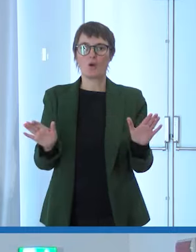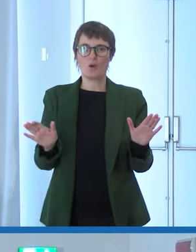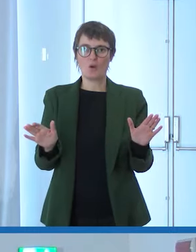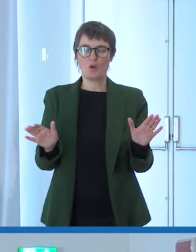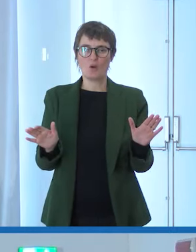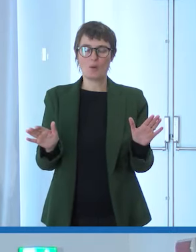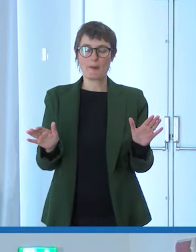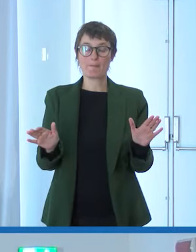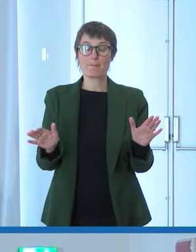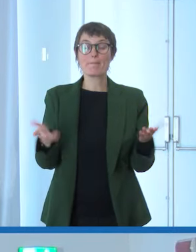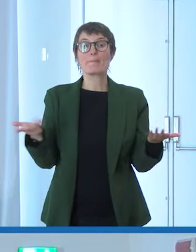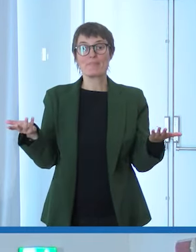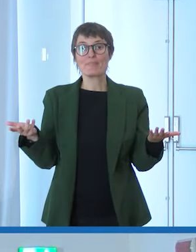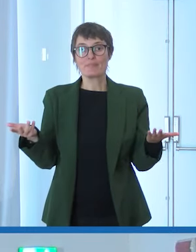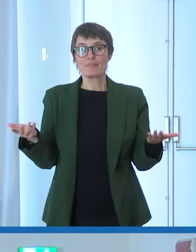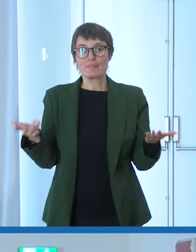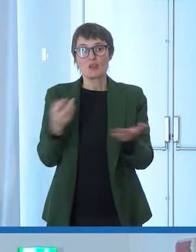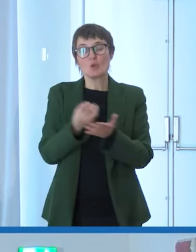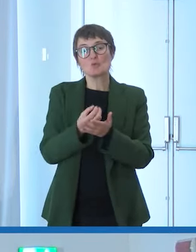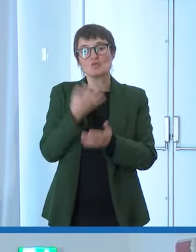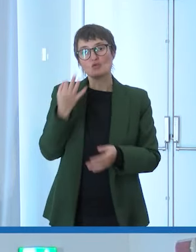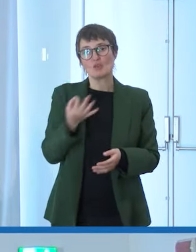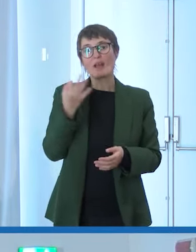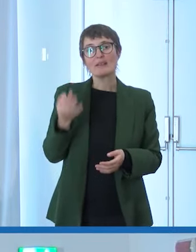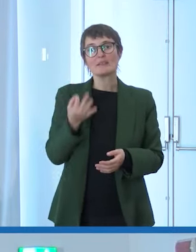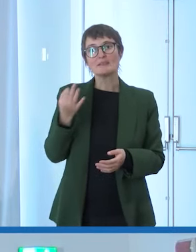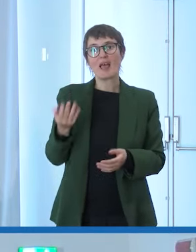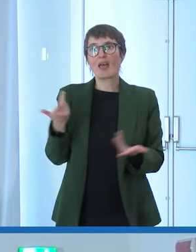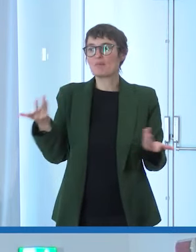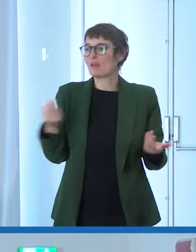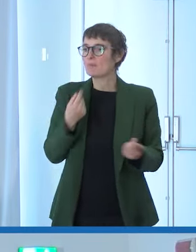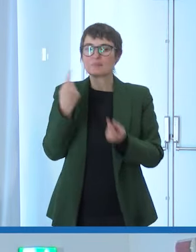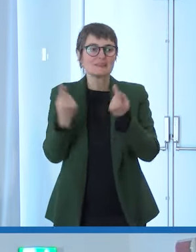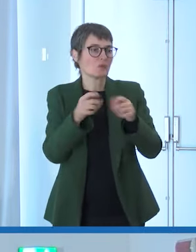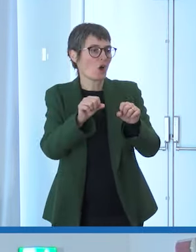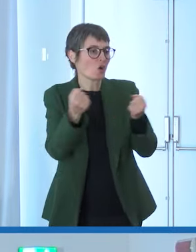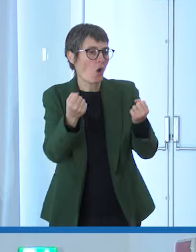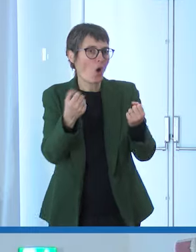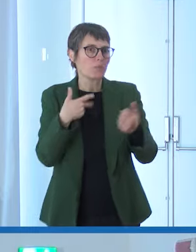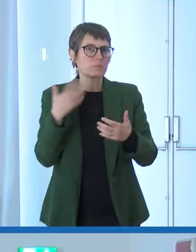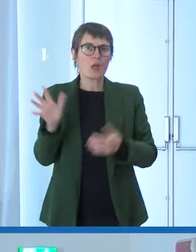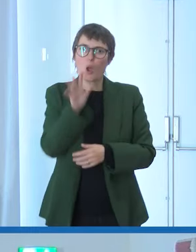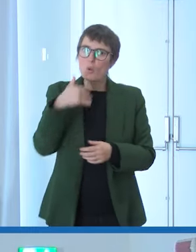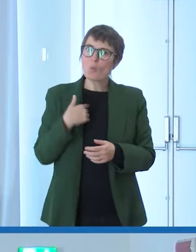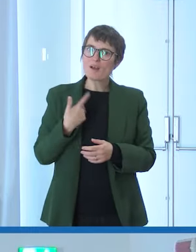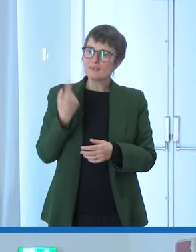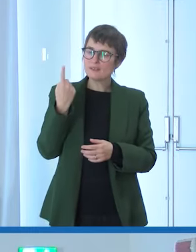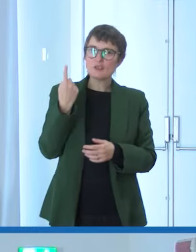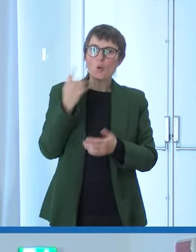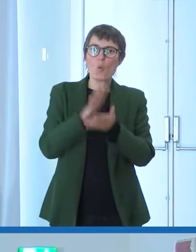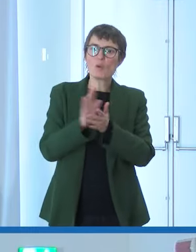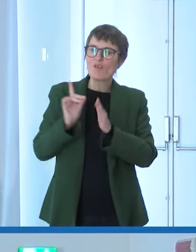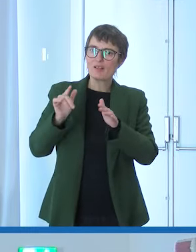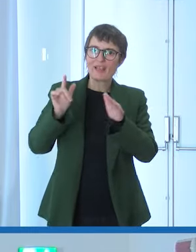che questi pezzi degli ascensori che si rompano ma questa è quasi una notizia settimanale che ci vuole sempre un